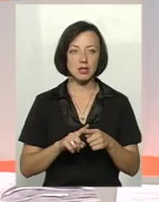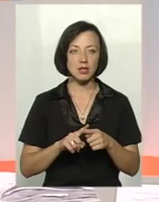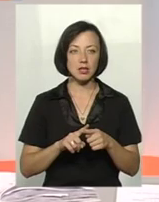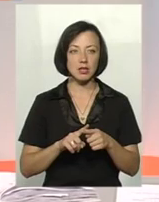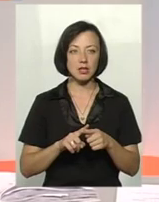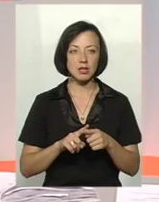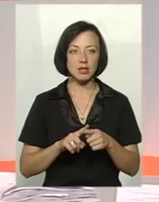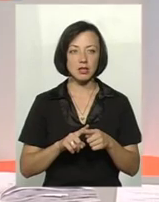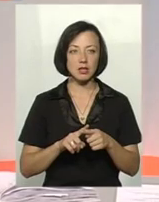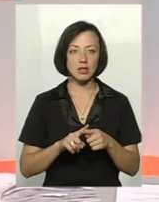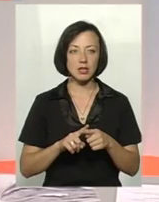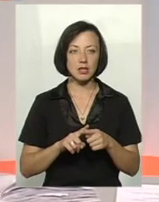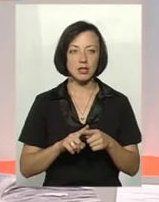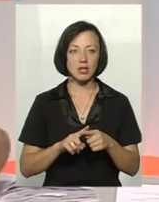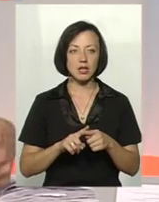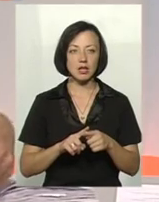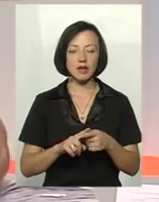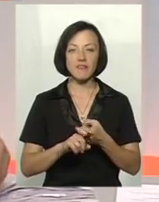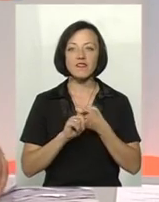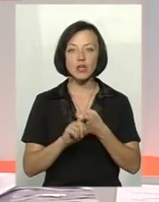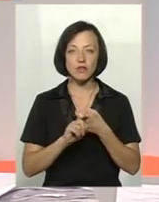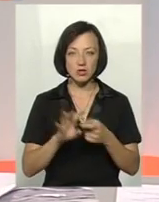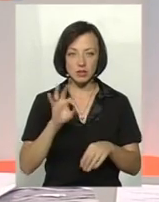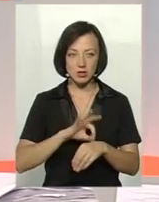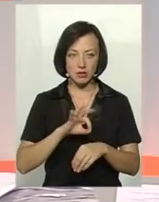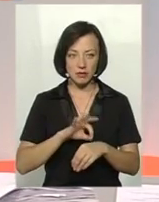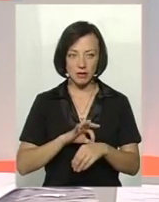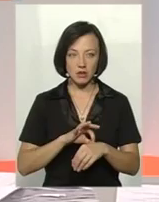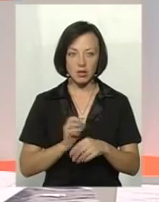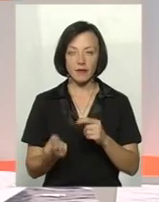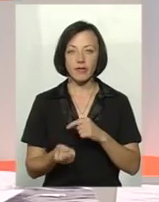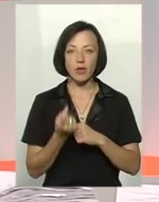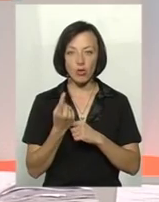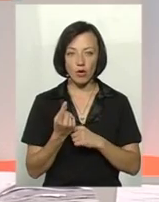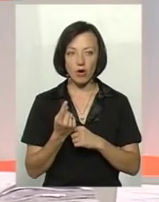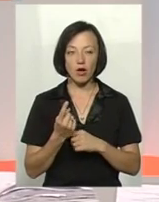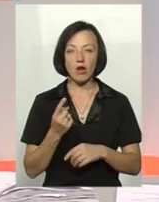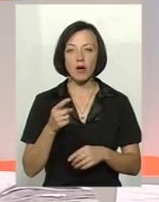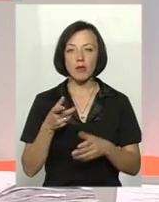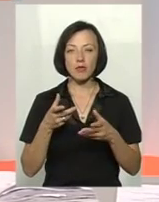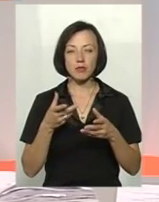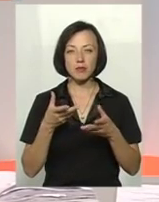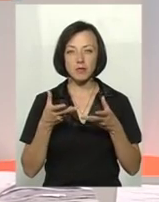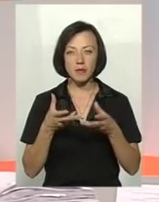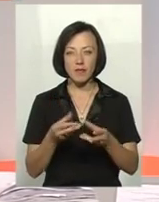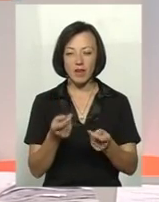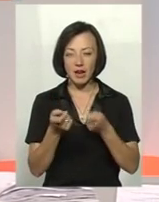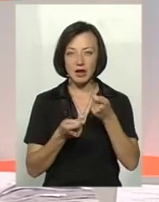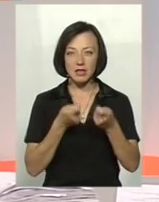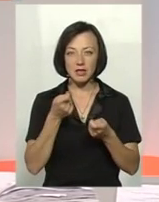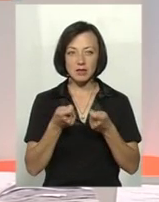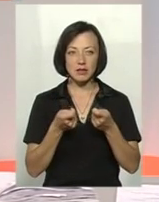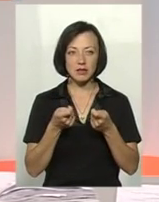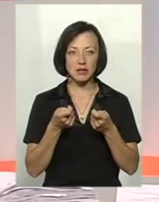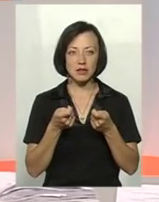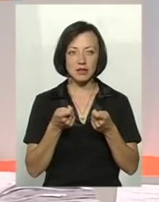як вам сказати, це вірусне захворювання, вірусної етеології. Урожає воно в основному клітини ретикуло